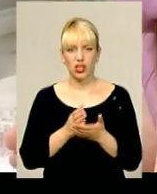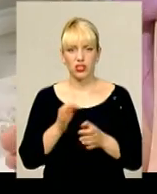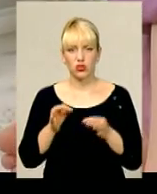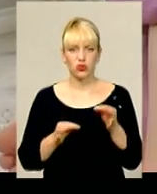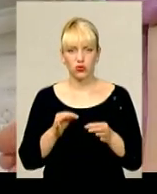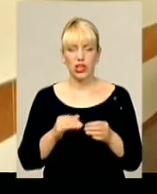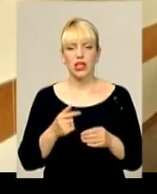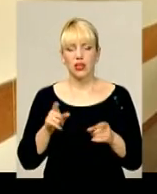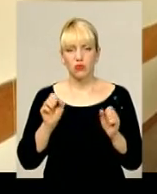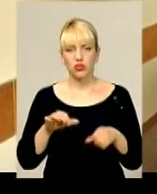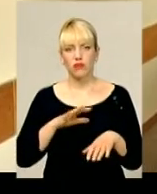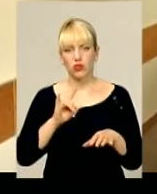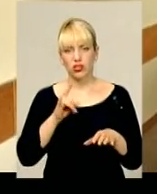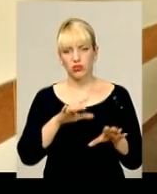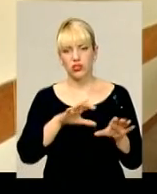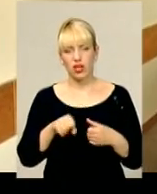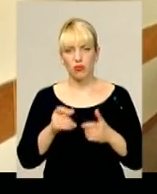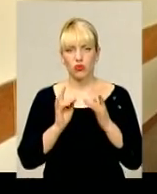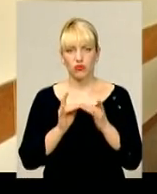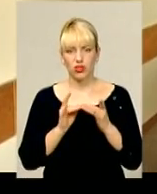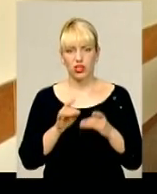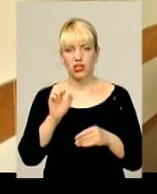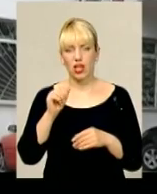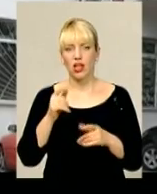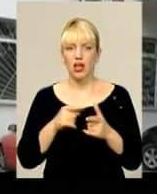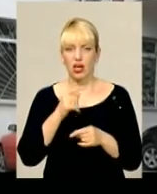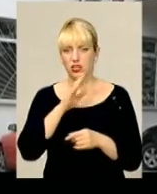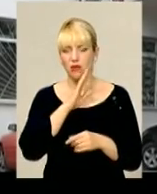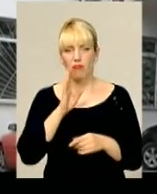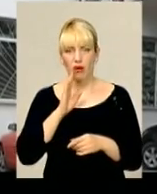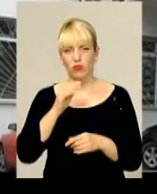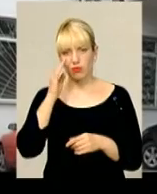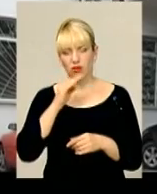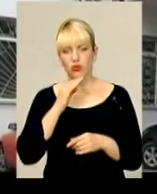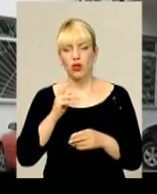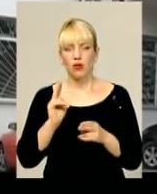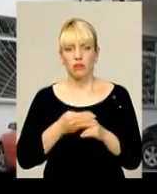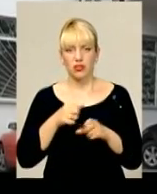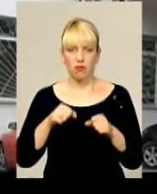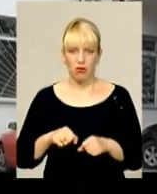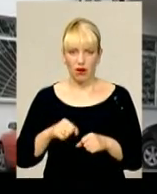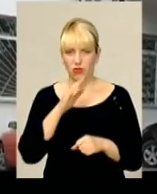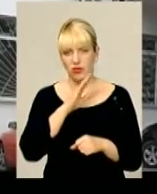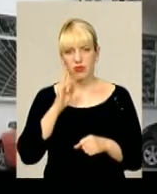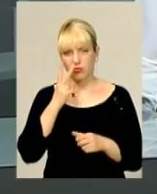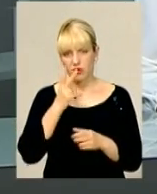'ї все ж заберуть у сиротиниць. А отче матір позбавлять батьківських прав, покаже час, а це тиждень-другий.